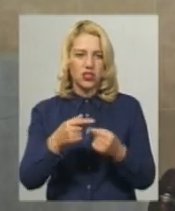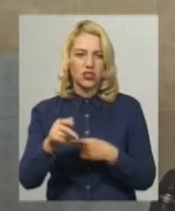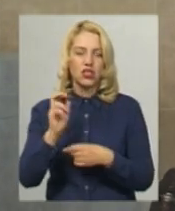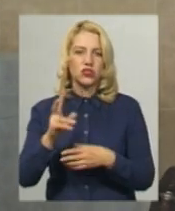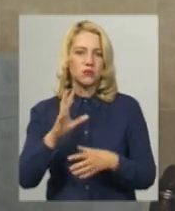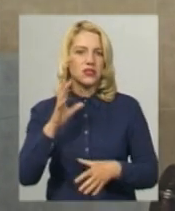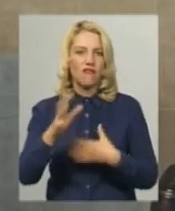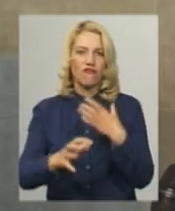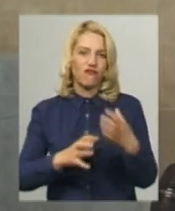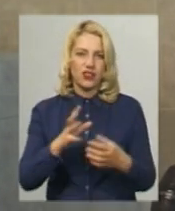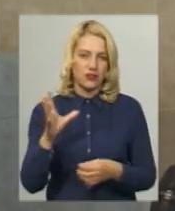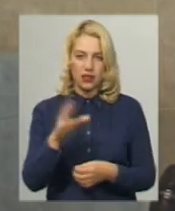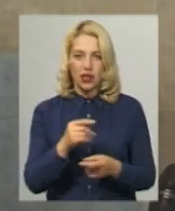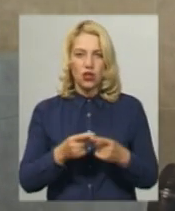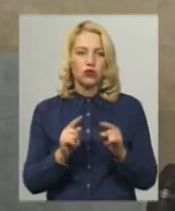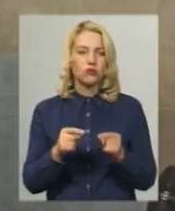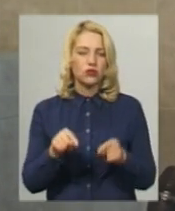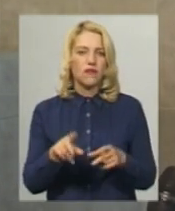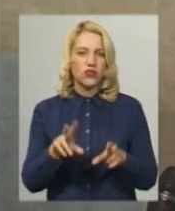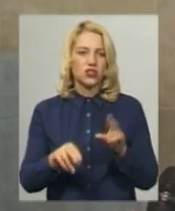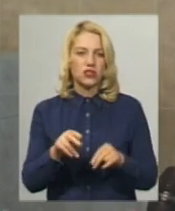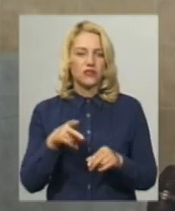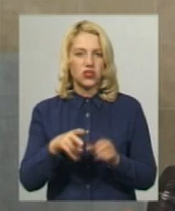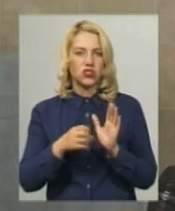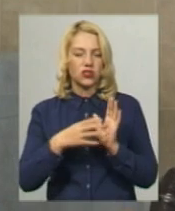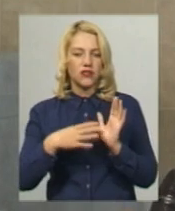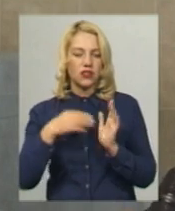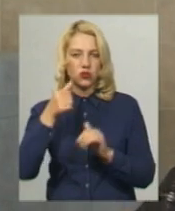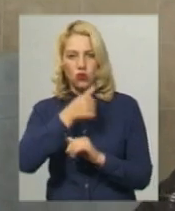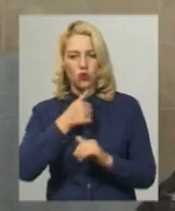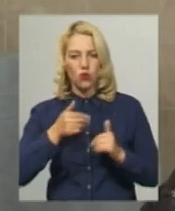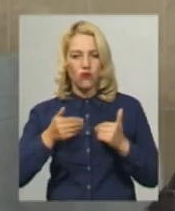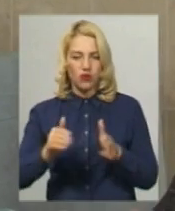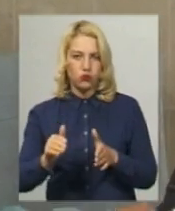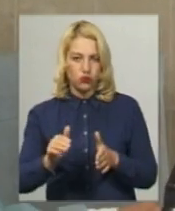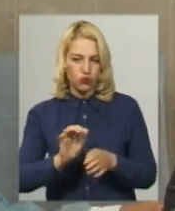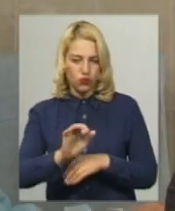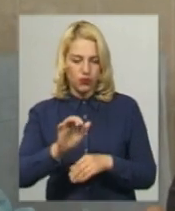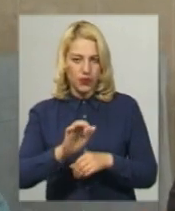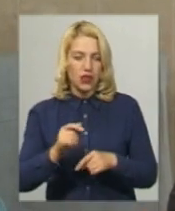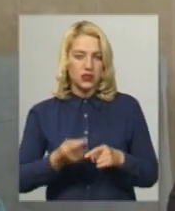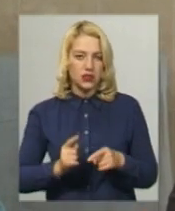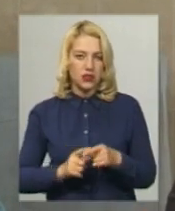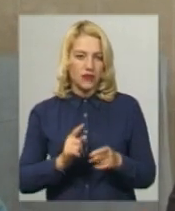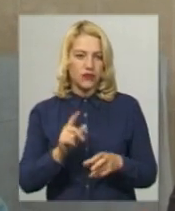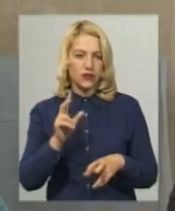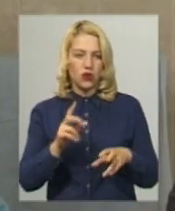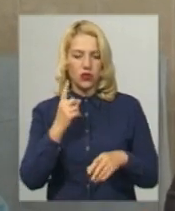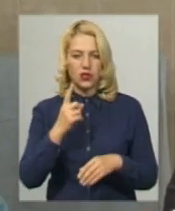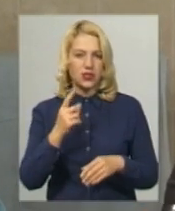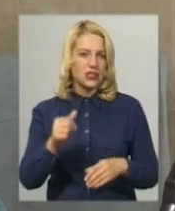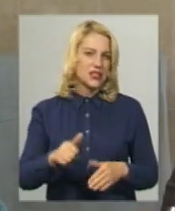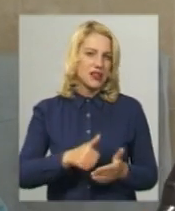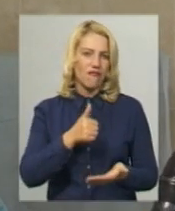світових можна говорити. Чому? Тому що вона 2019 року випуск, це одного з флагманів